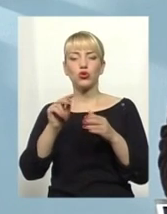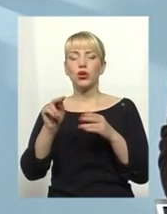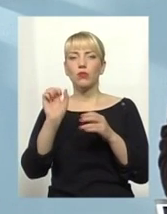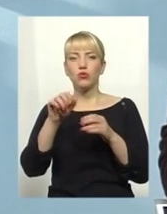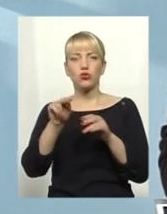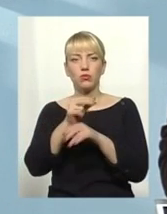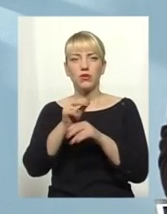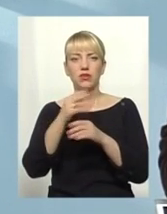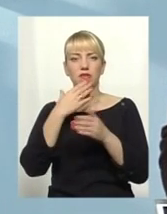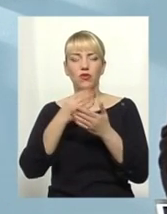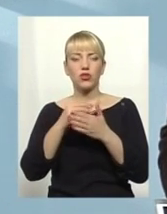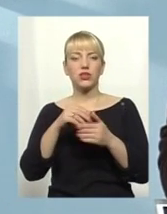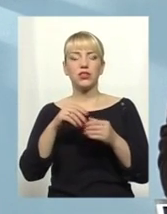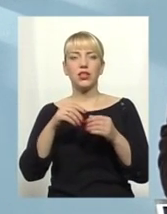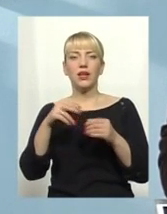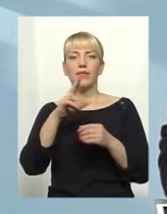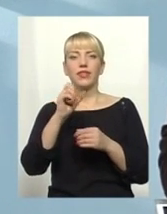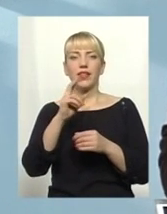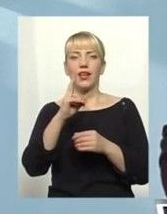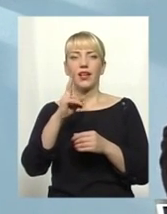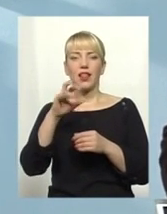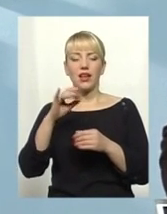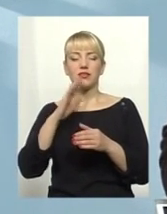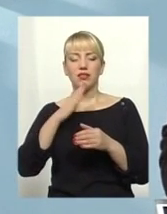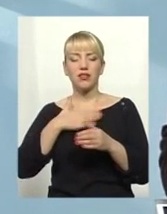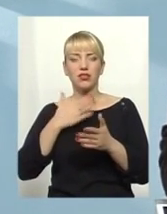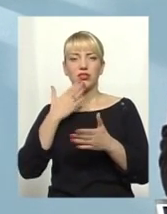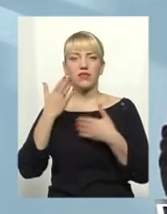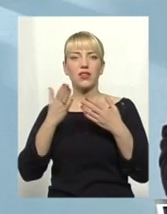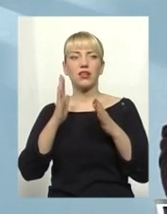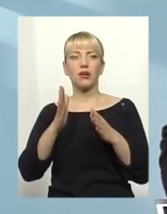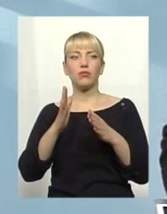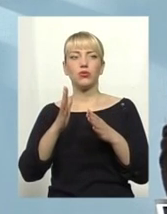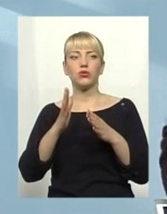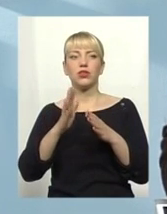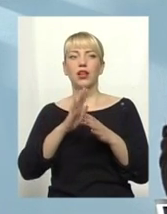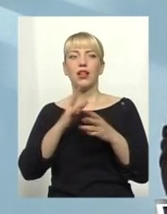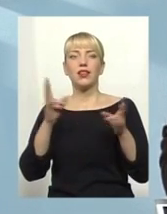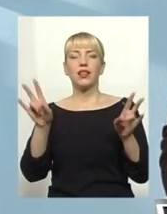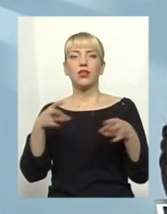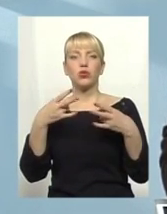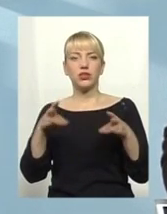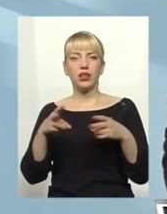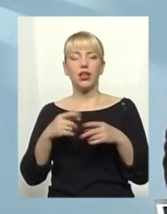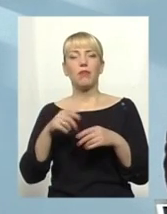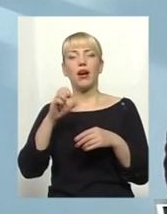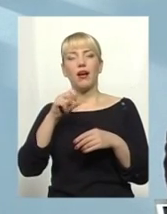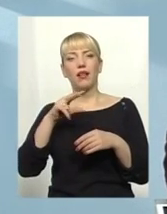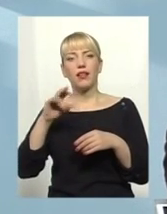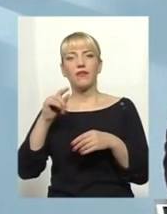свої зміни, корективи. І вже наші звернення будуть, якби, недоцільними. В той же час,